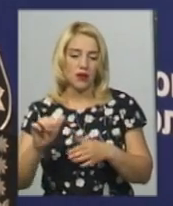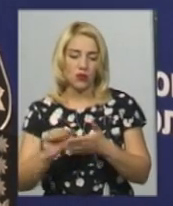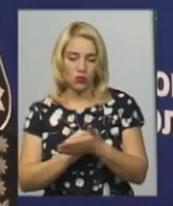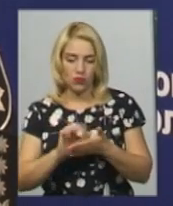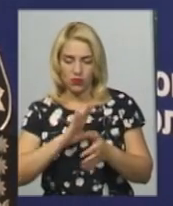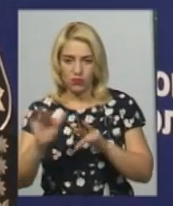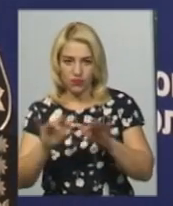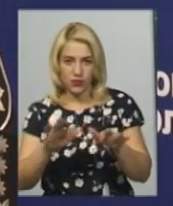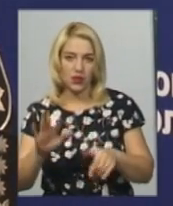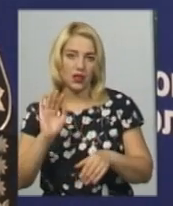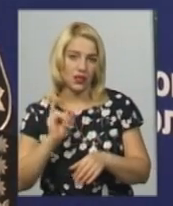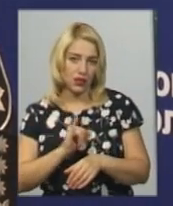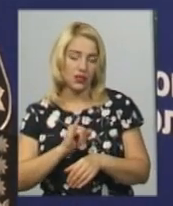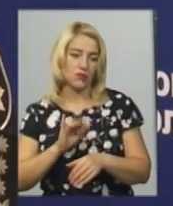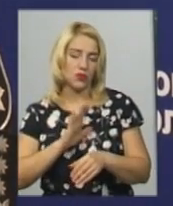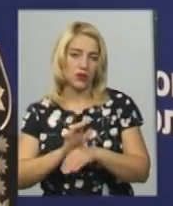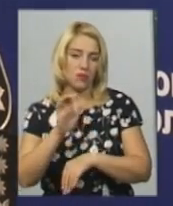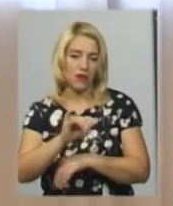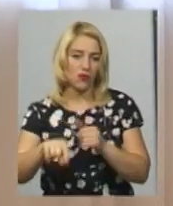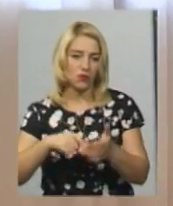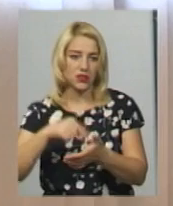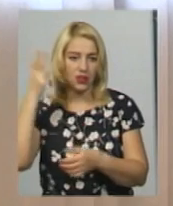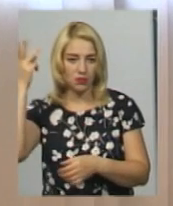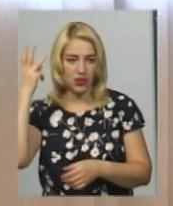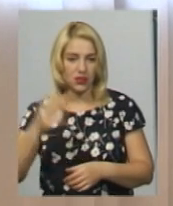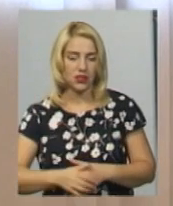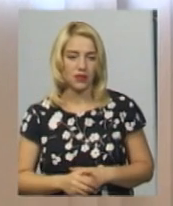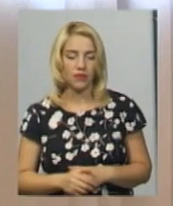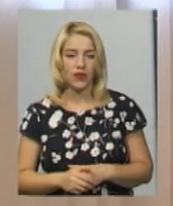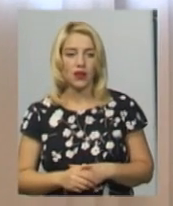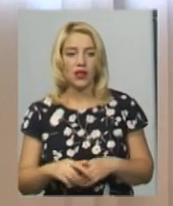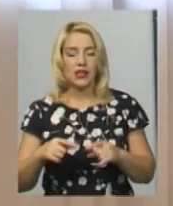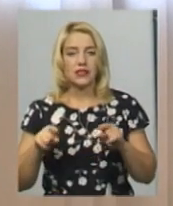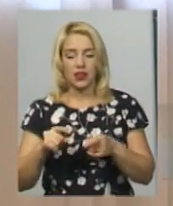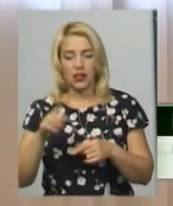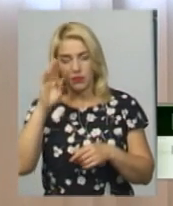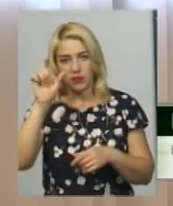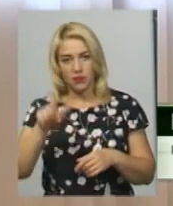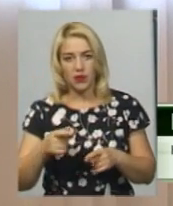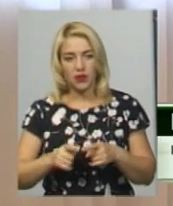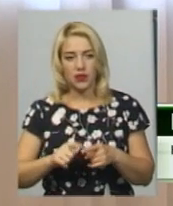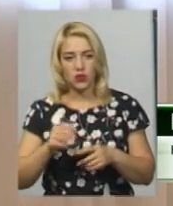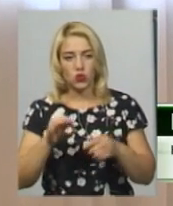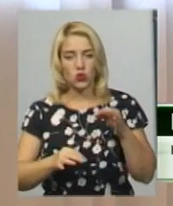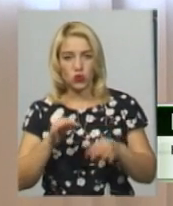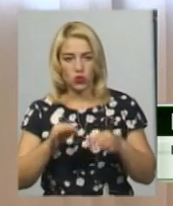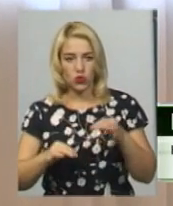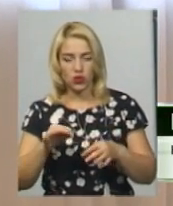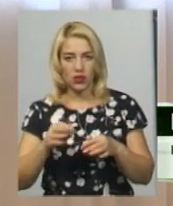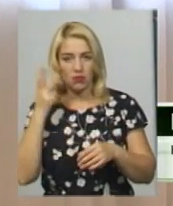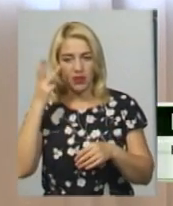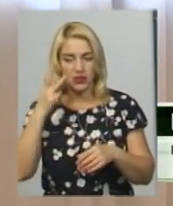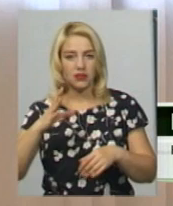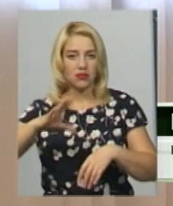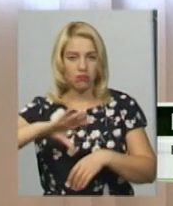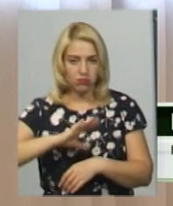доправлена до міста Хмельницького. Затриманому підозрюваної особи. Хмельницьким міськривним судом обрано